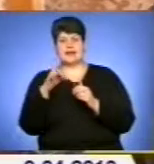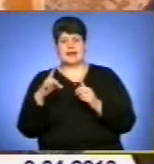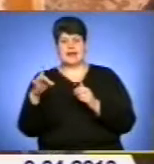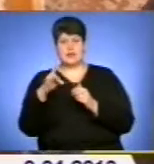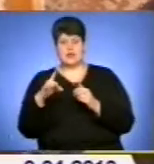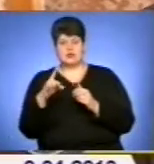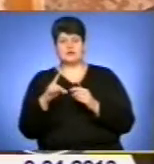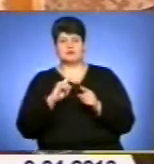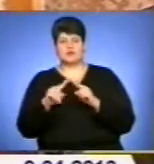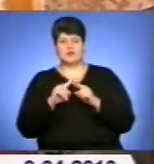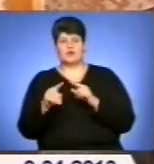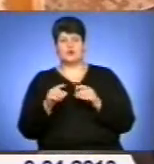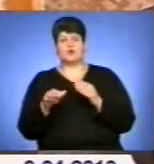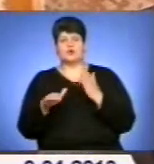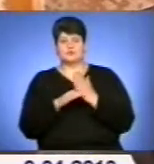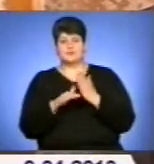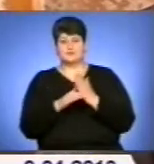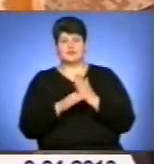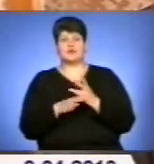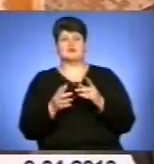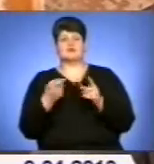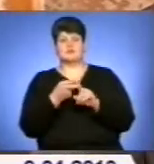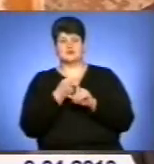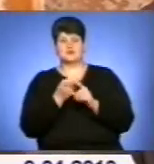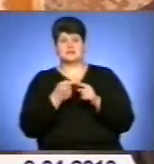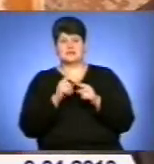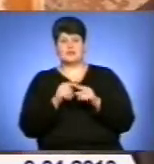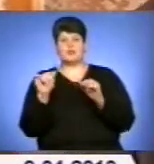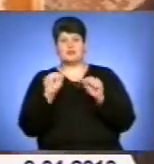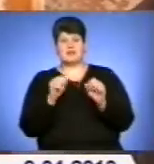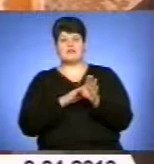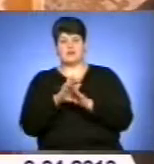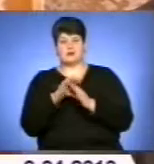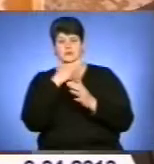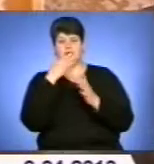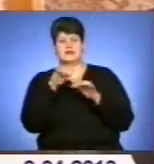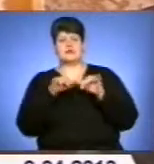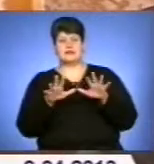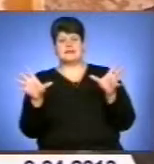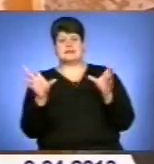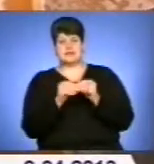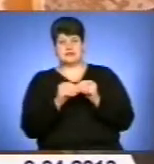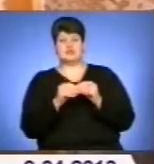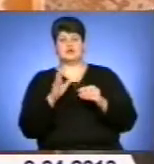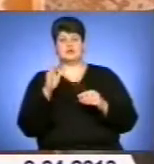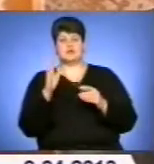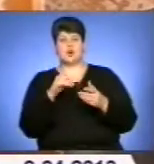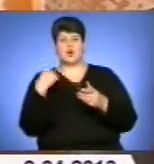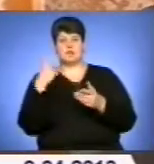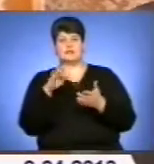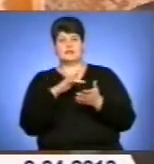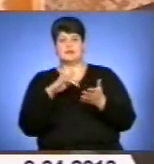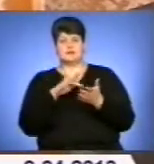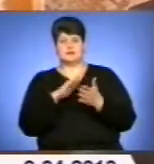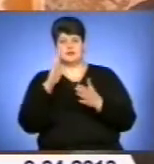З метою безпечного пропуску повиння на територію області управління виконує ряд заходів. Спільно з обласним центром гідрометеорології,